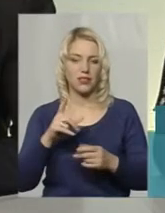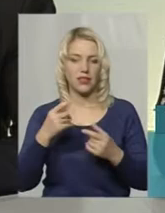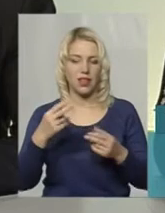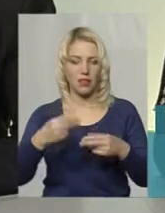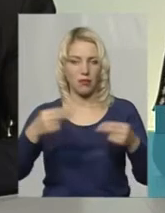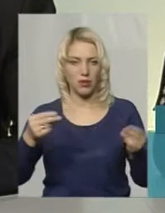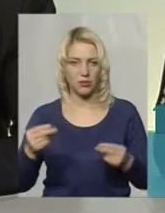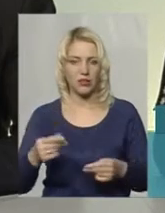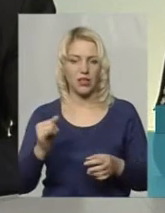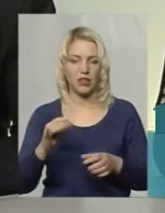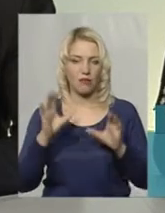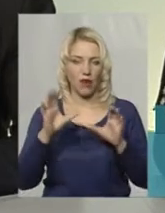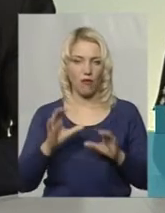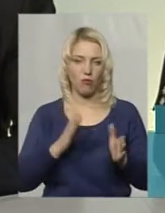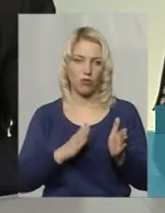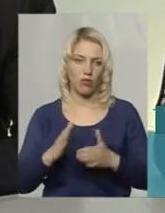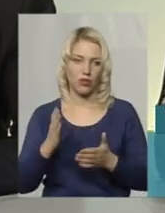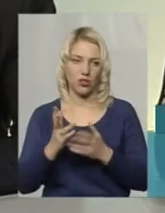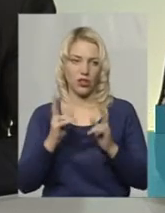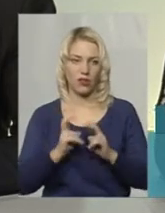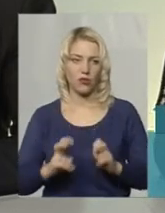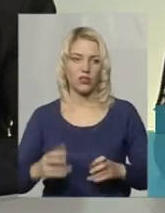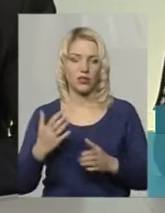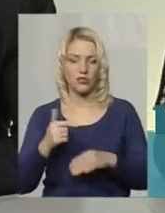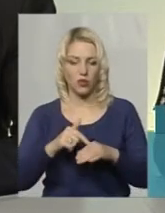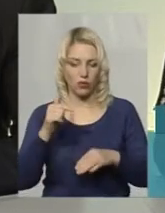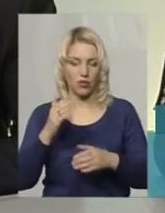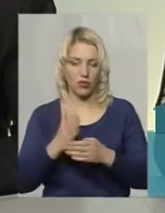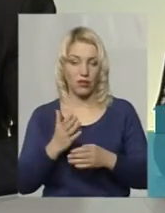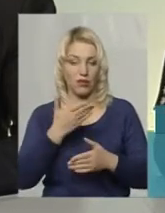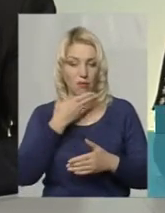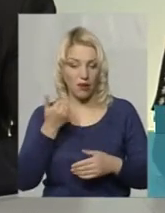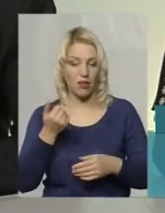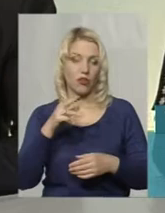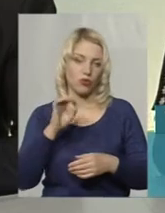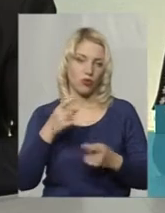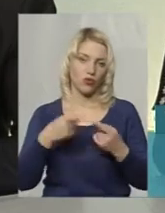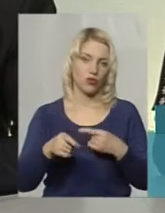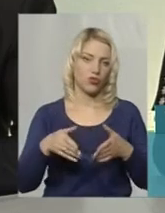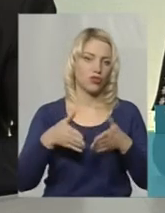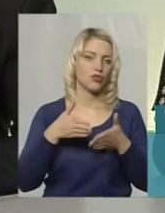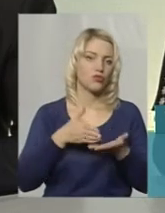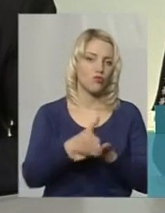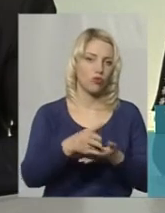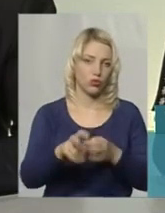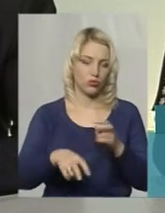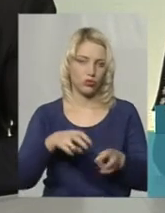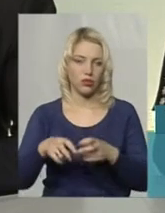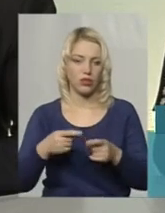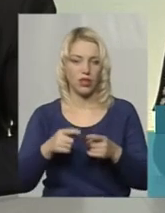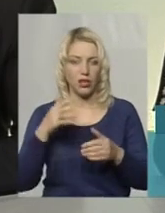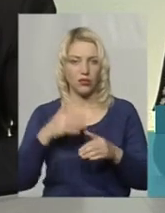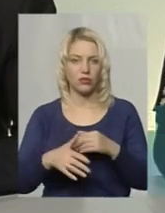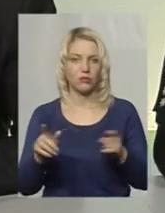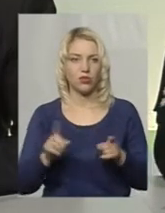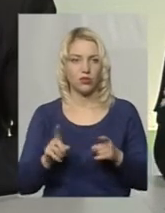і вже в прямому порядку йде розгляд цієї петиції. Якщо вже на неї немає реагування, то вони вже шукають якісь інші способи. Також, все ж таки, ви розумієте, що найкраще дійсно